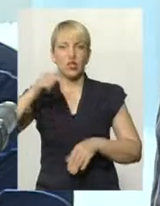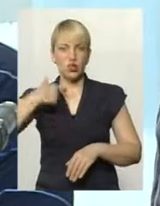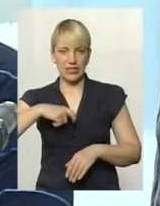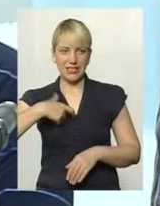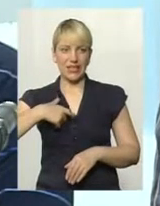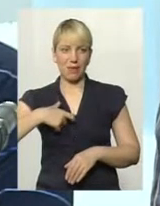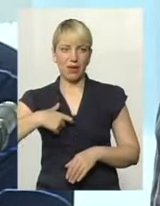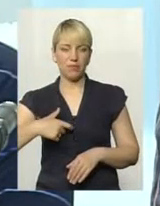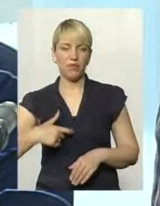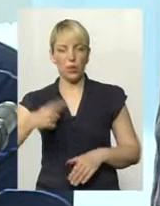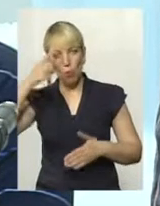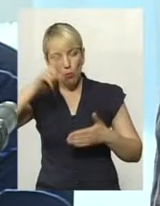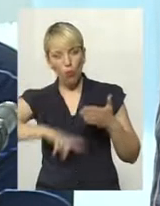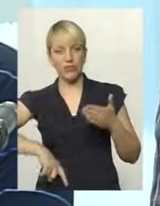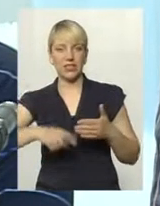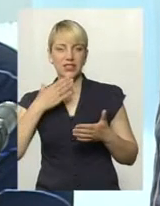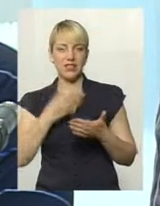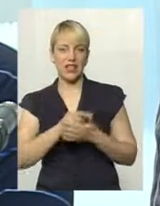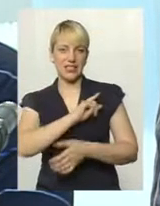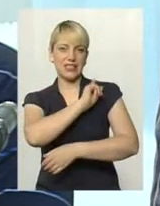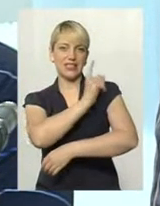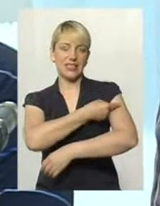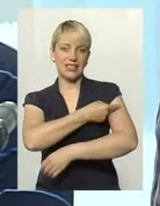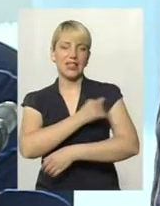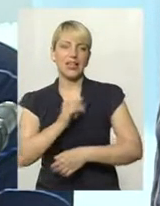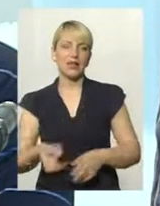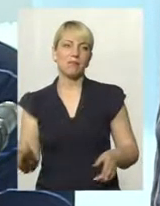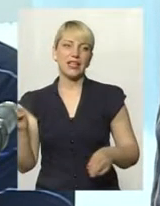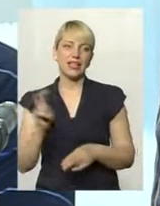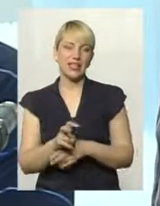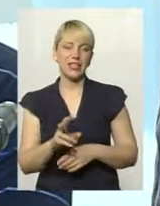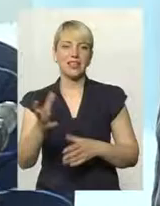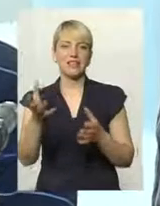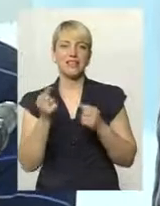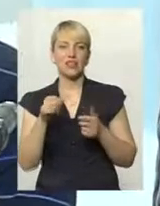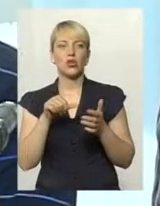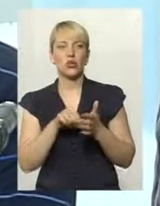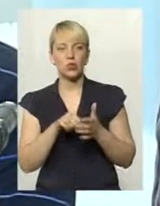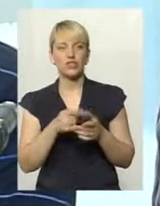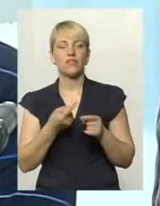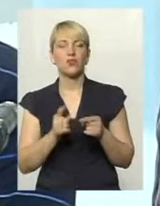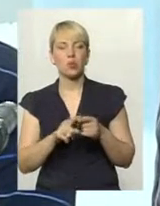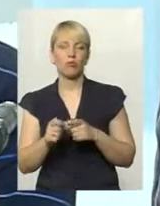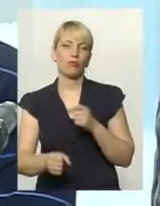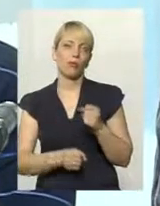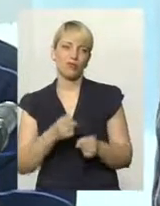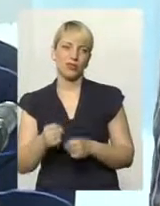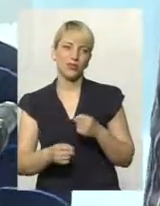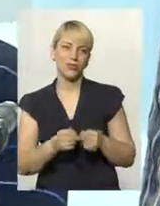повірити в власні сили, прийти, взяти участь в цьому пробігу.